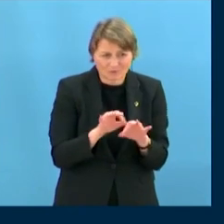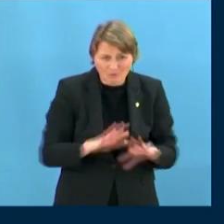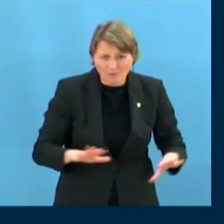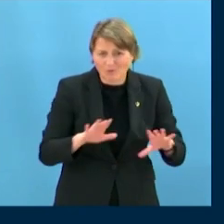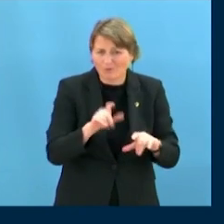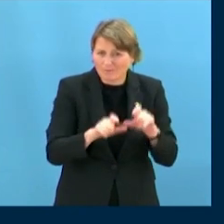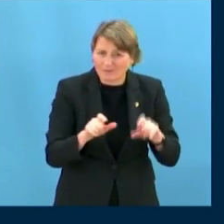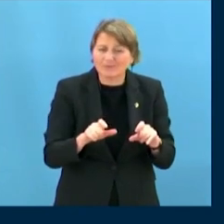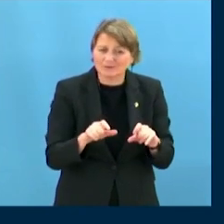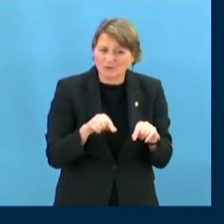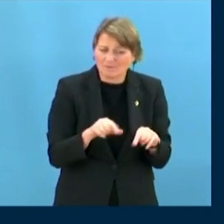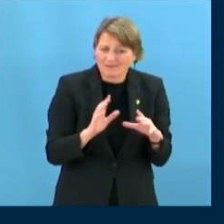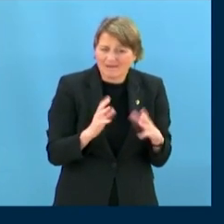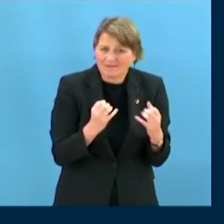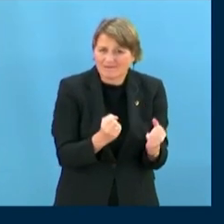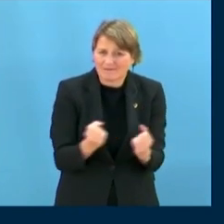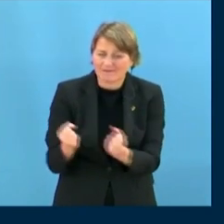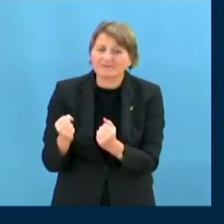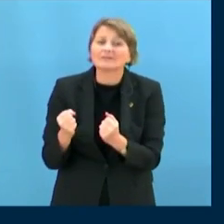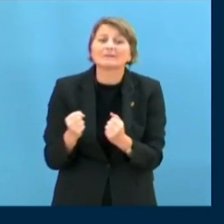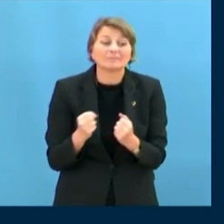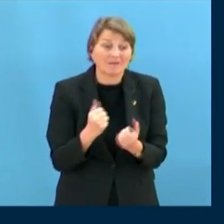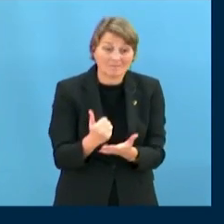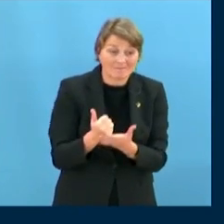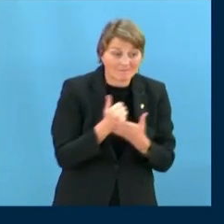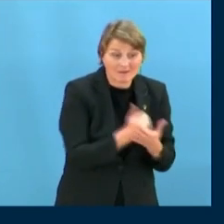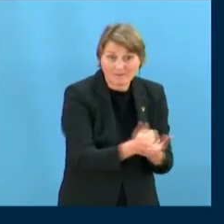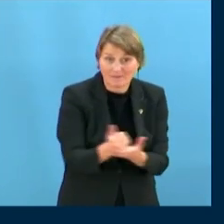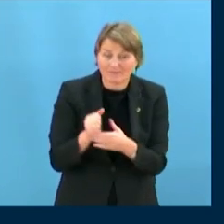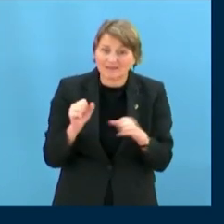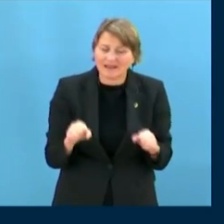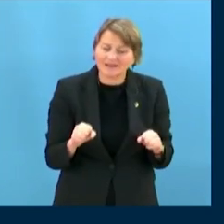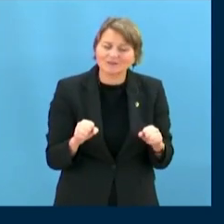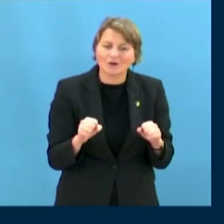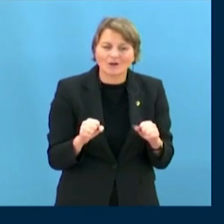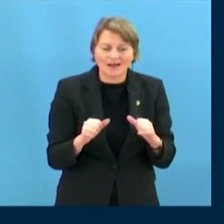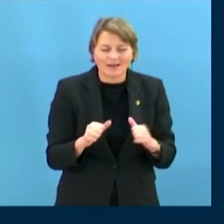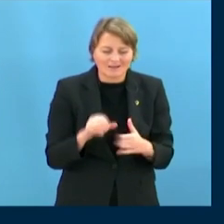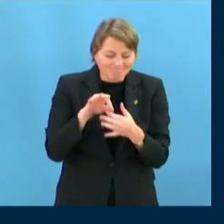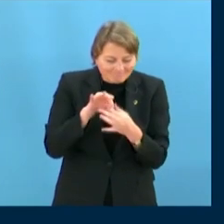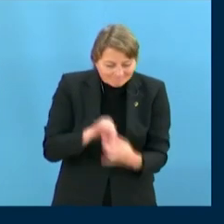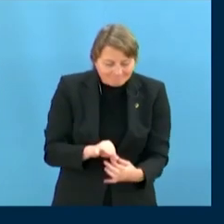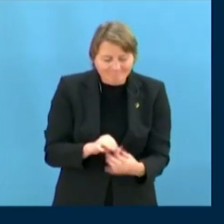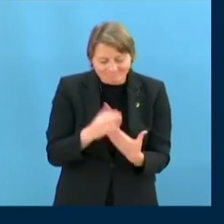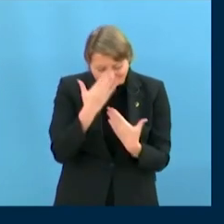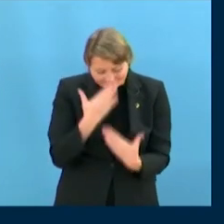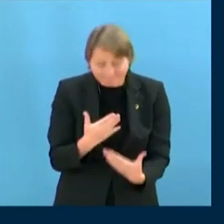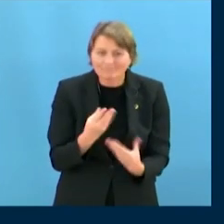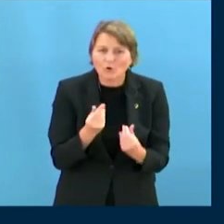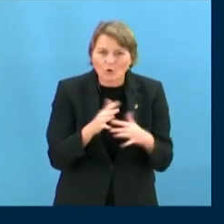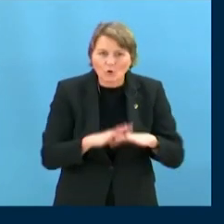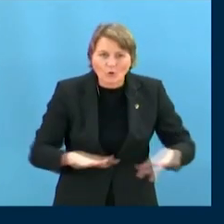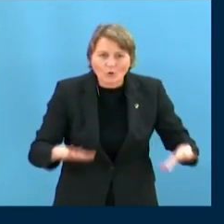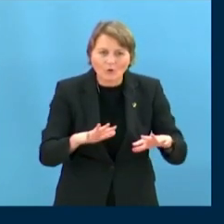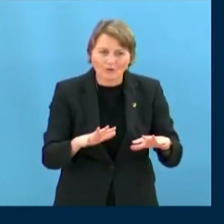avec la terre-mer nourricière et par conséquent avec l'humanité. C'est pourquoi, sur la base fondamentale de la Déclaration sur les droits des peuples autochtones,